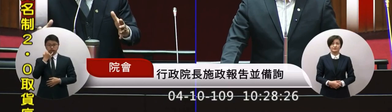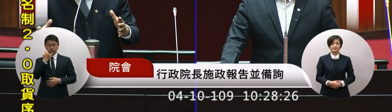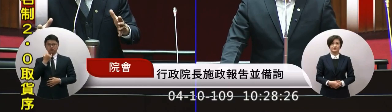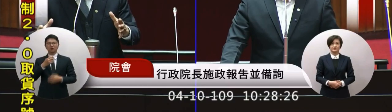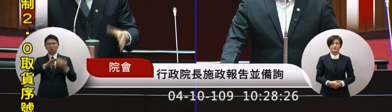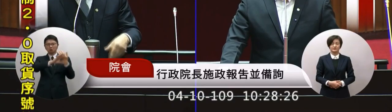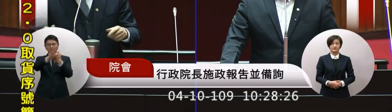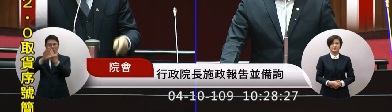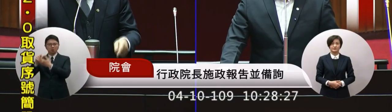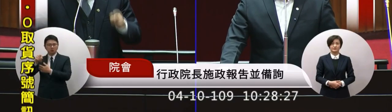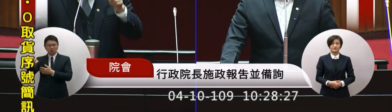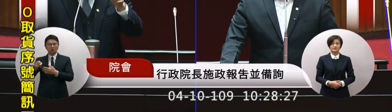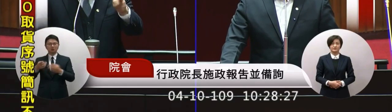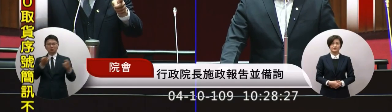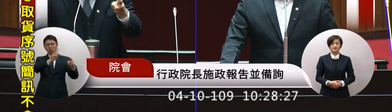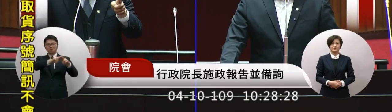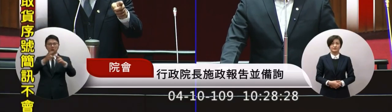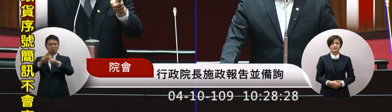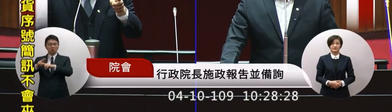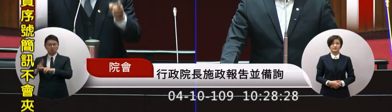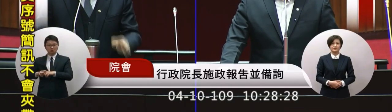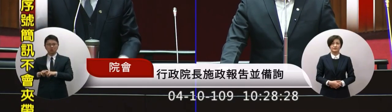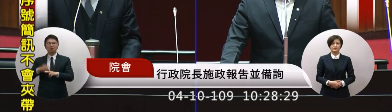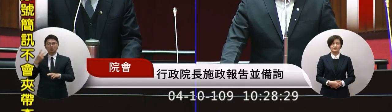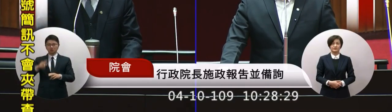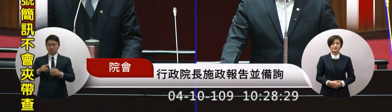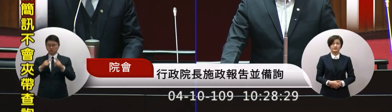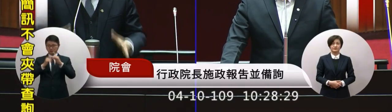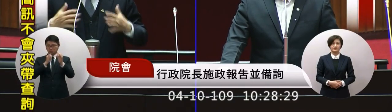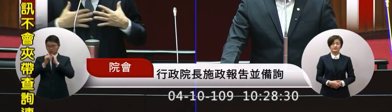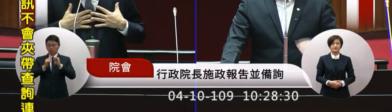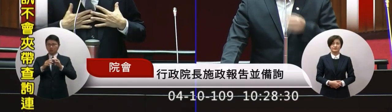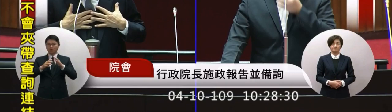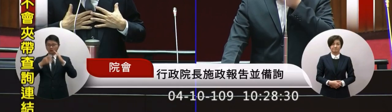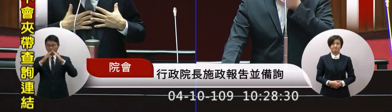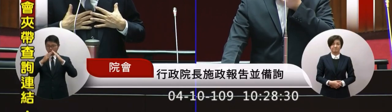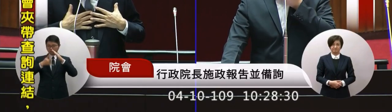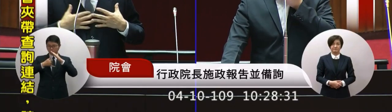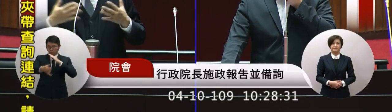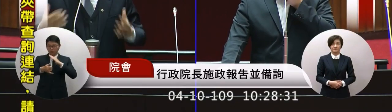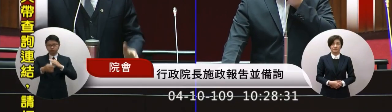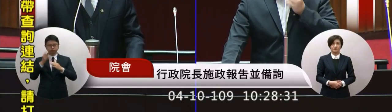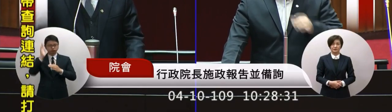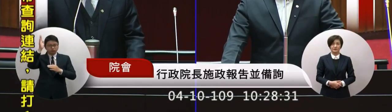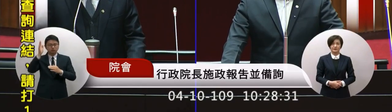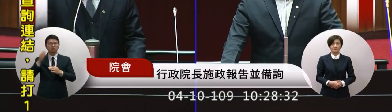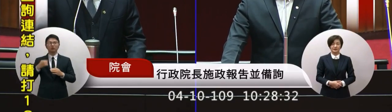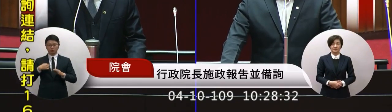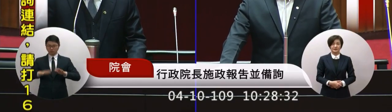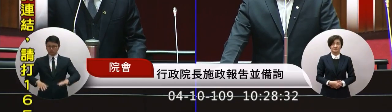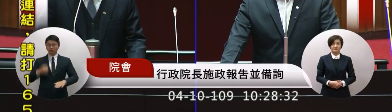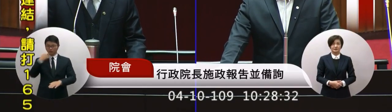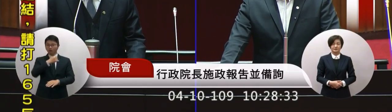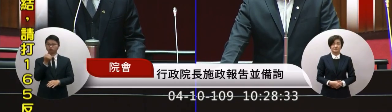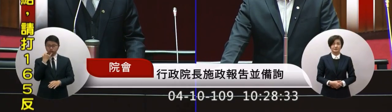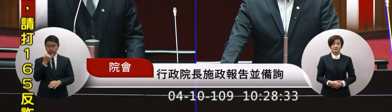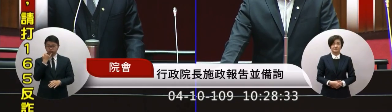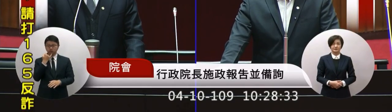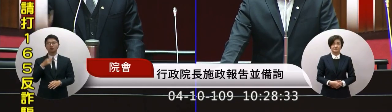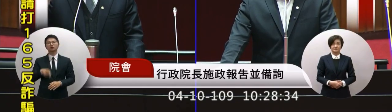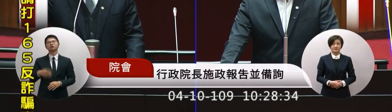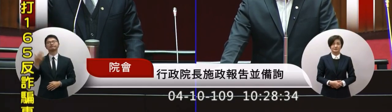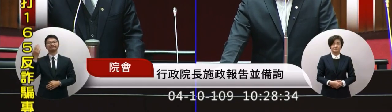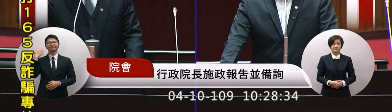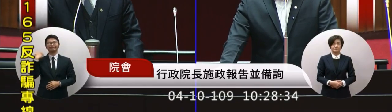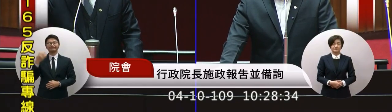完全鎖國甚至禁止人民出門但台灣還可以所以在清明年假的時候